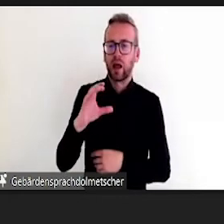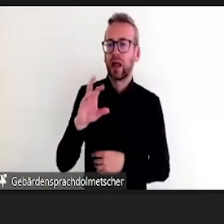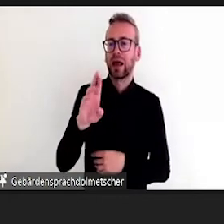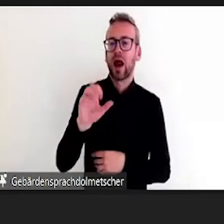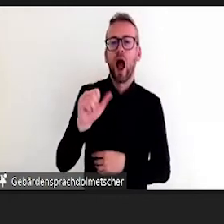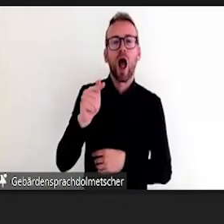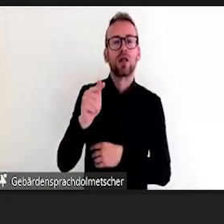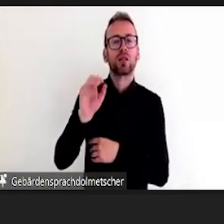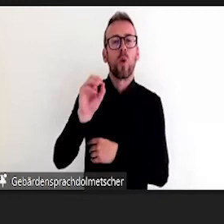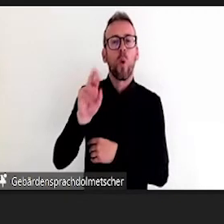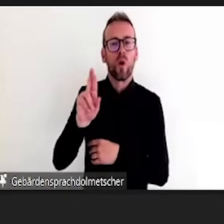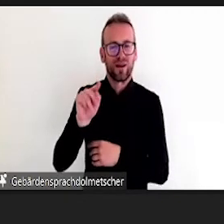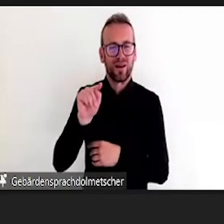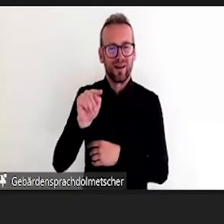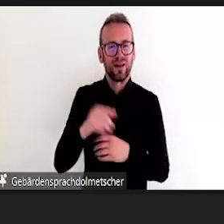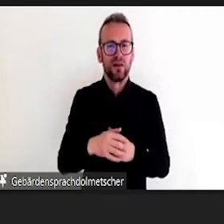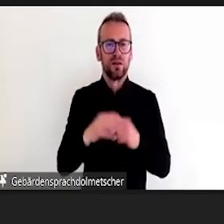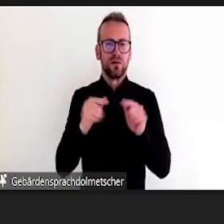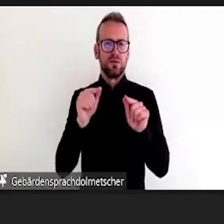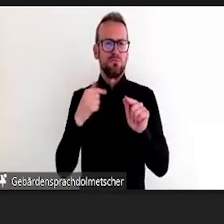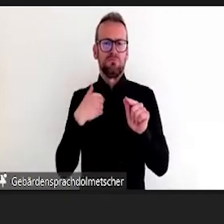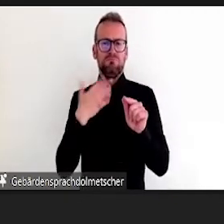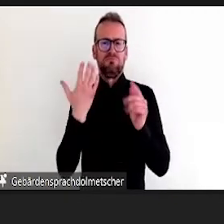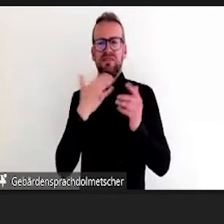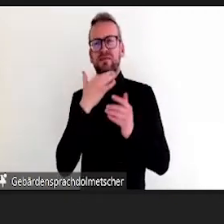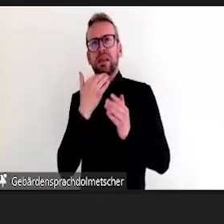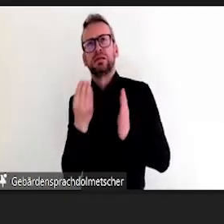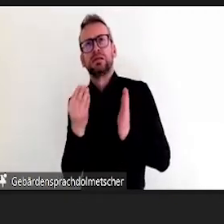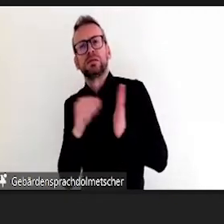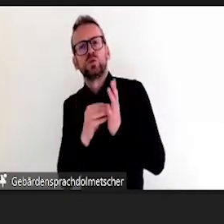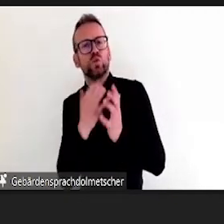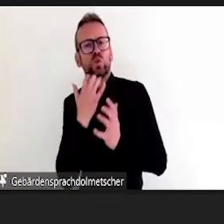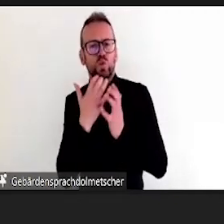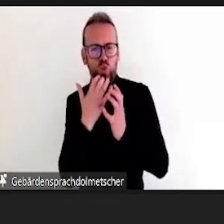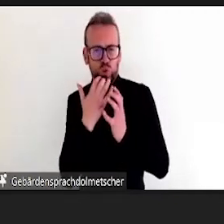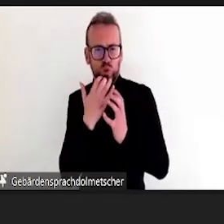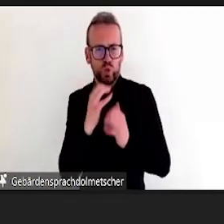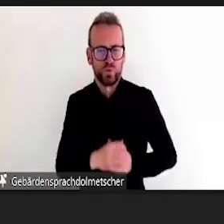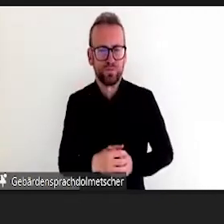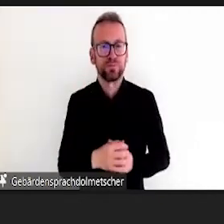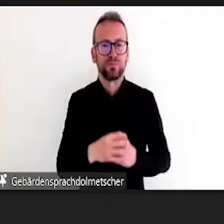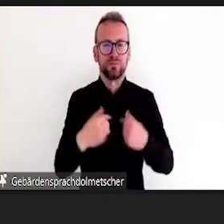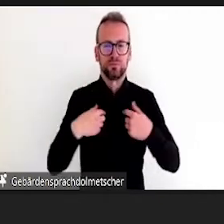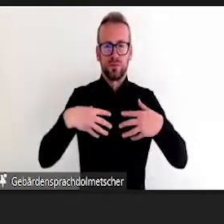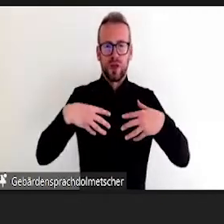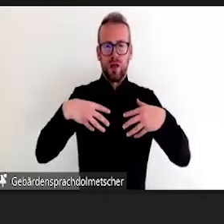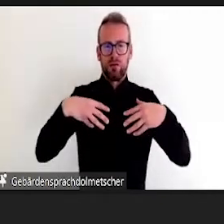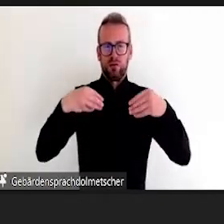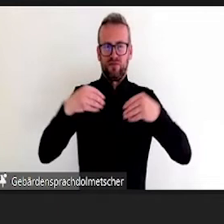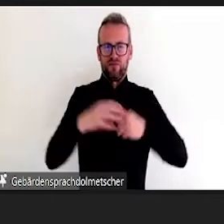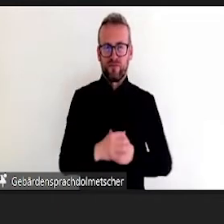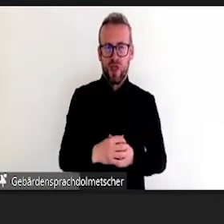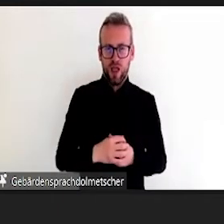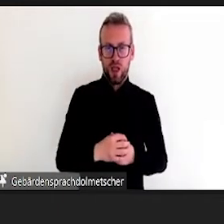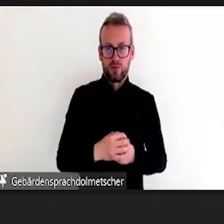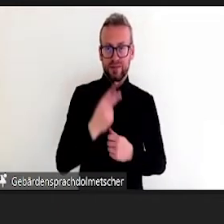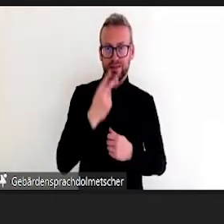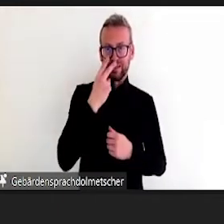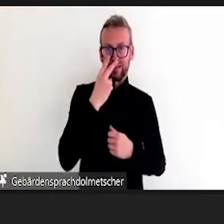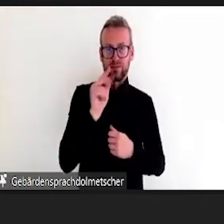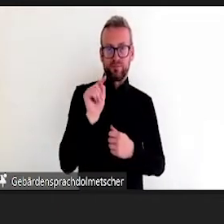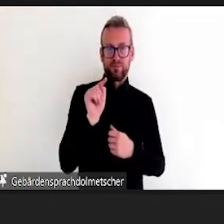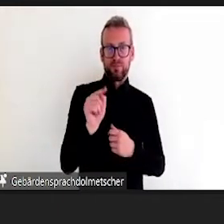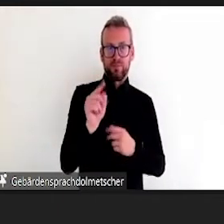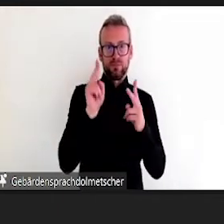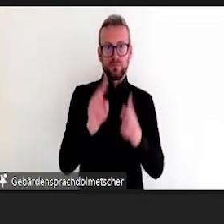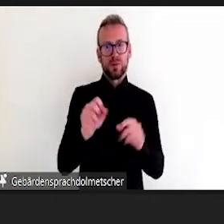So, wir blättern einfach mal los. Und zwar habe ich mir lange überlegt, wie kann ich eine geschlossene kleine